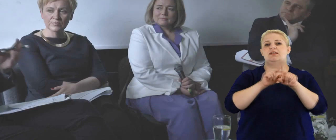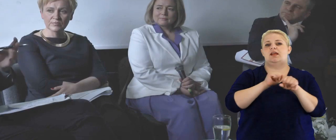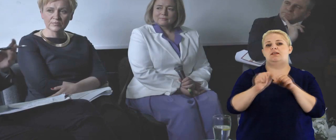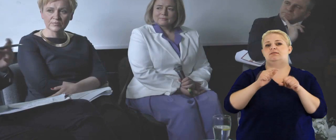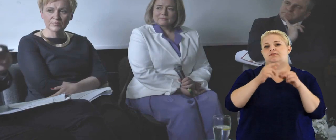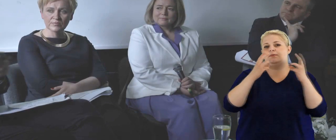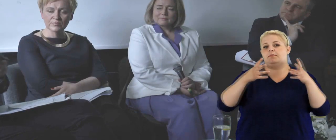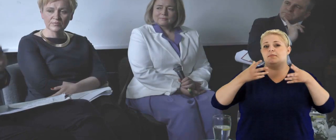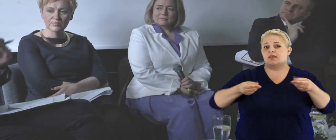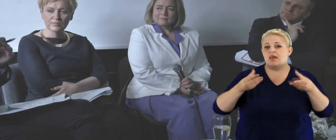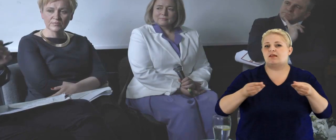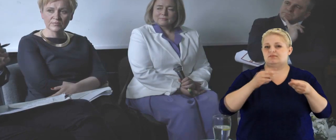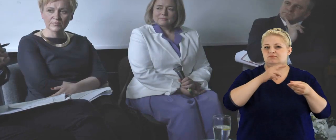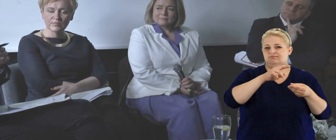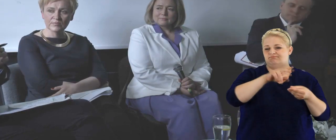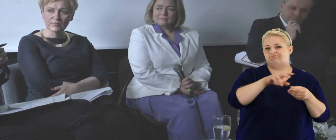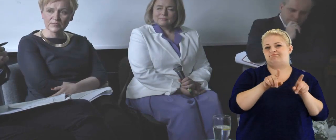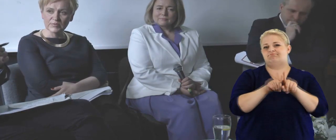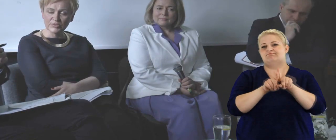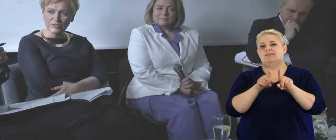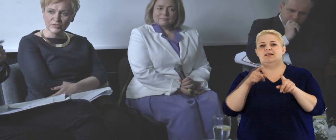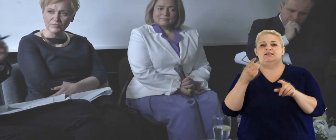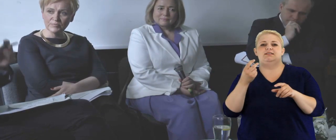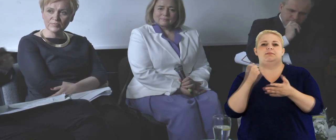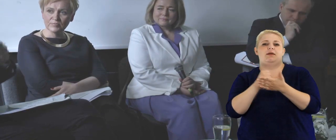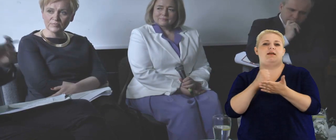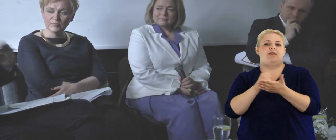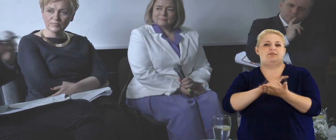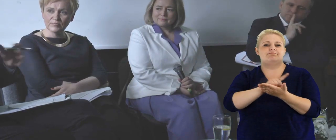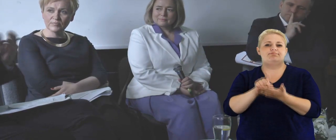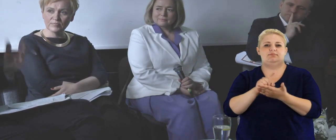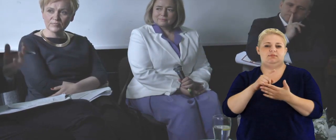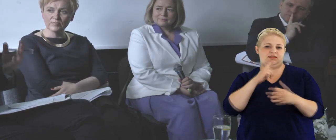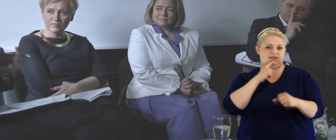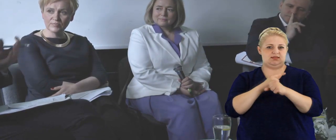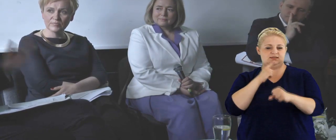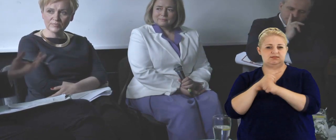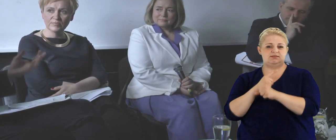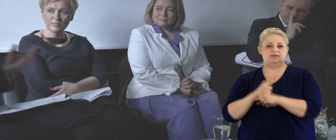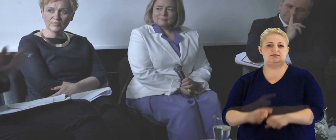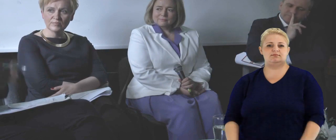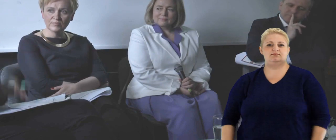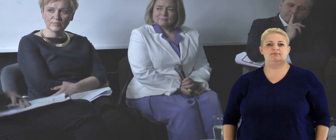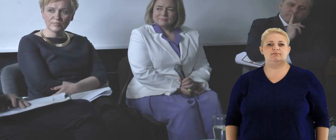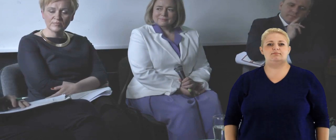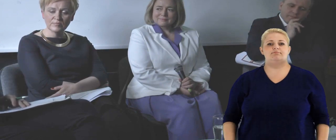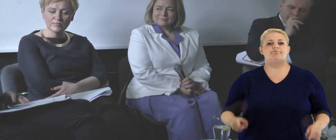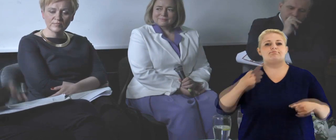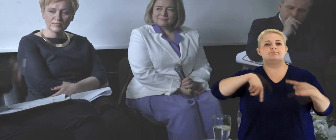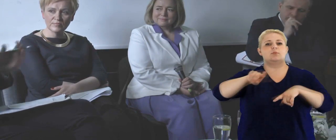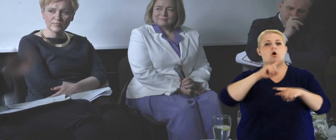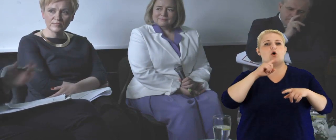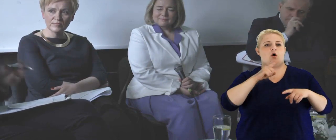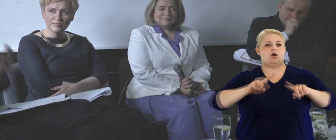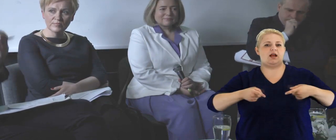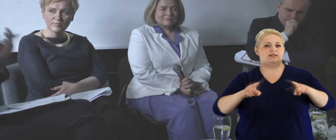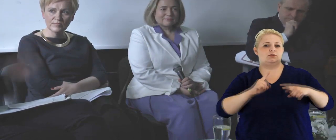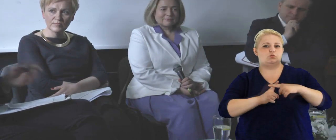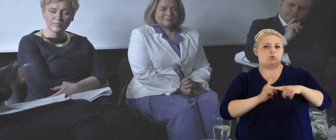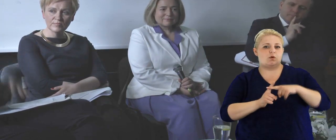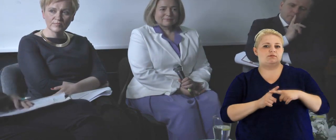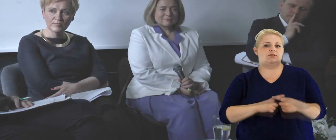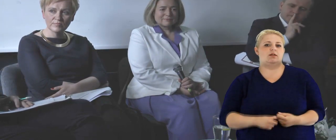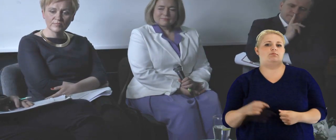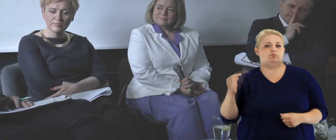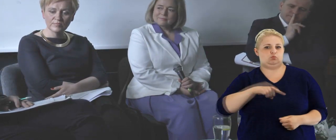z takich miękkich rzeczy, kwestia, no szybkości podejmowania decyzji, tak, my jednak jako organizacje członkowskie